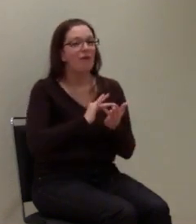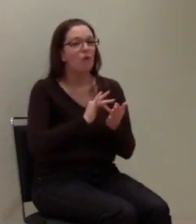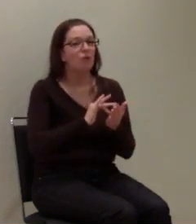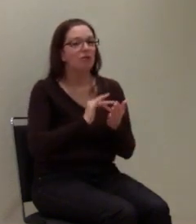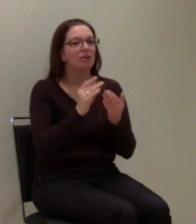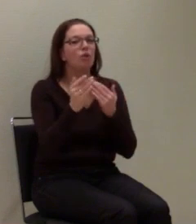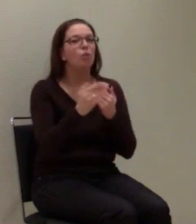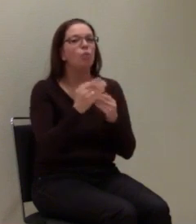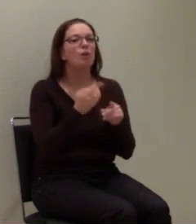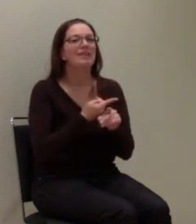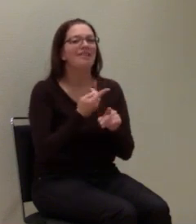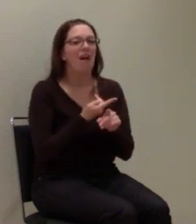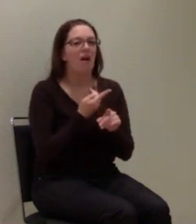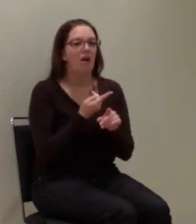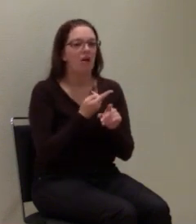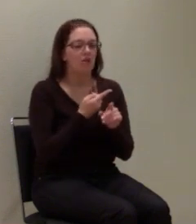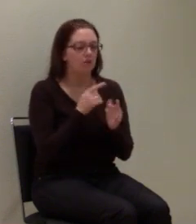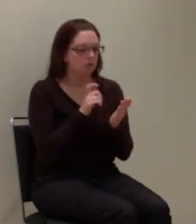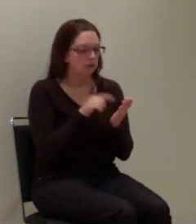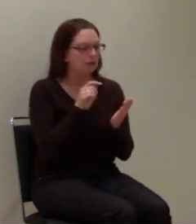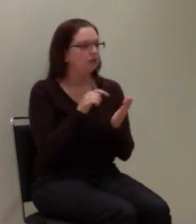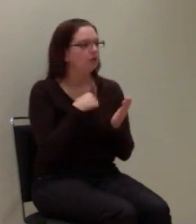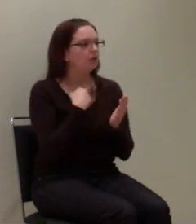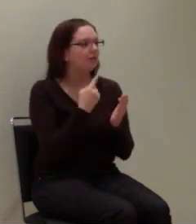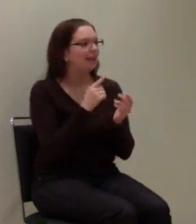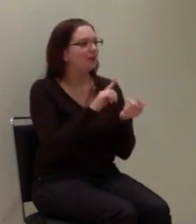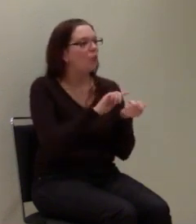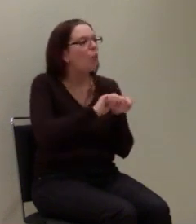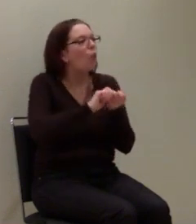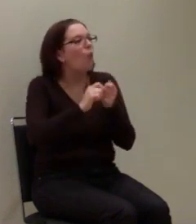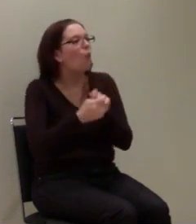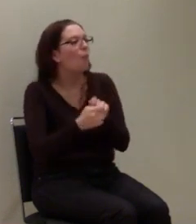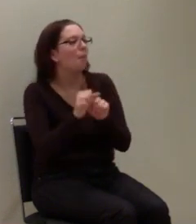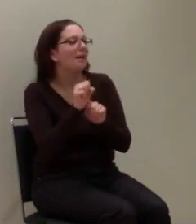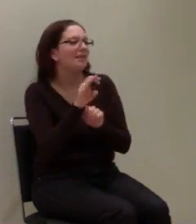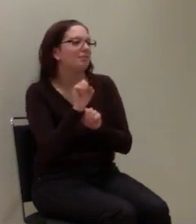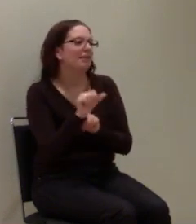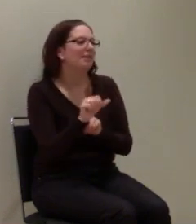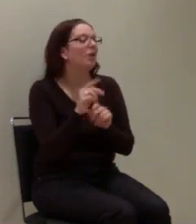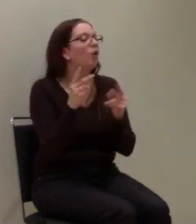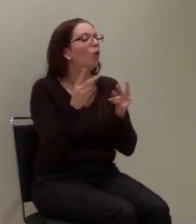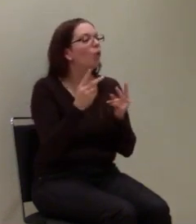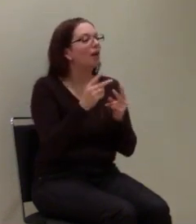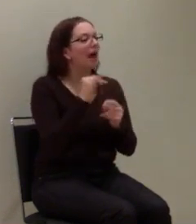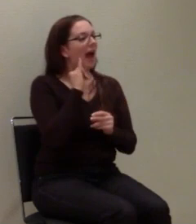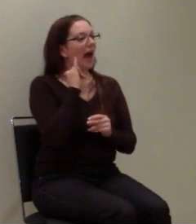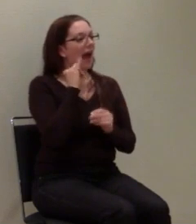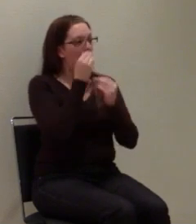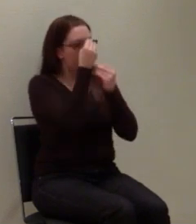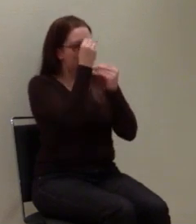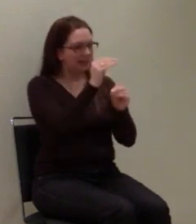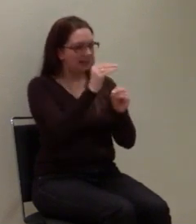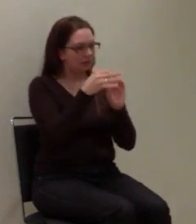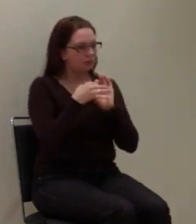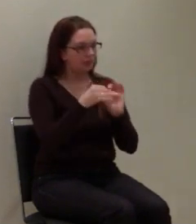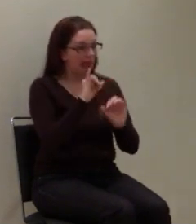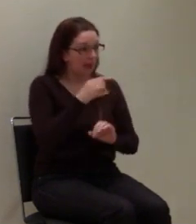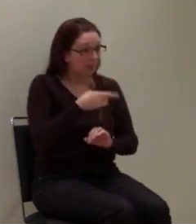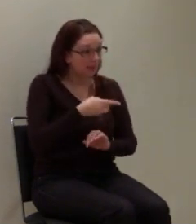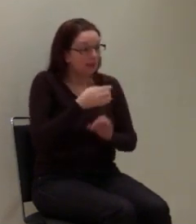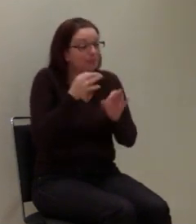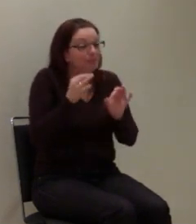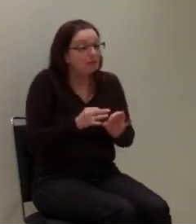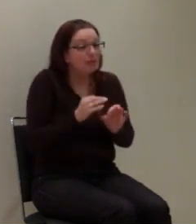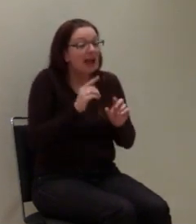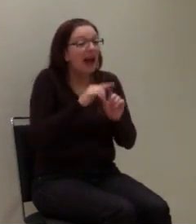wird es immer als SMS rausgeschickt. Das schickt nur dann das Ding als iMessage per IP raus, wenn es sieht, okay, die andere Nummer